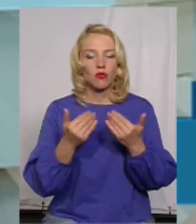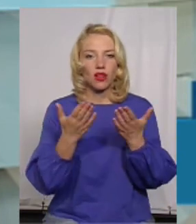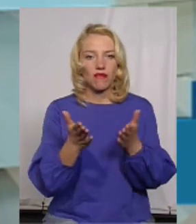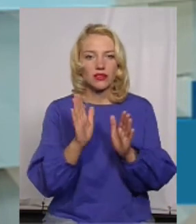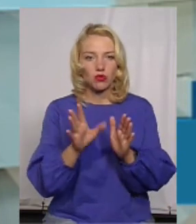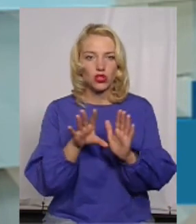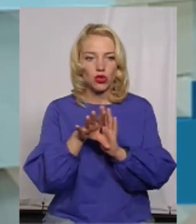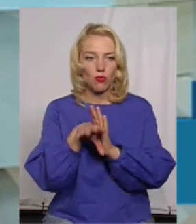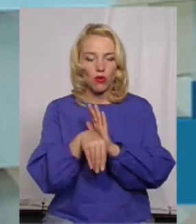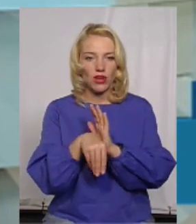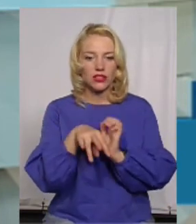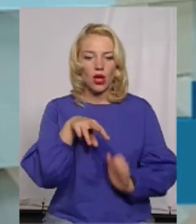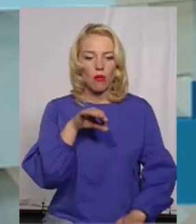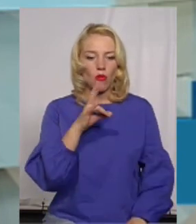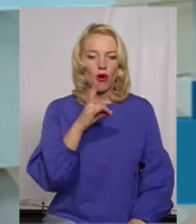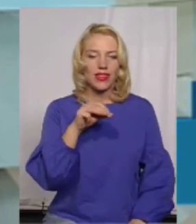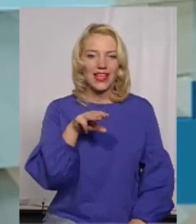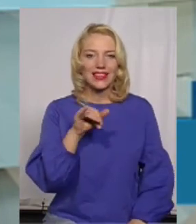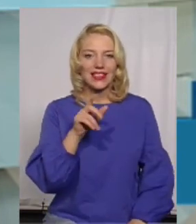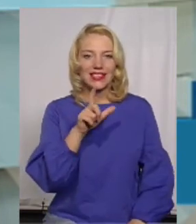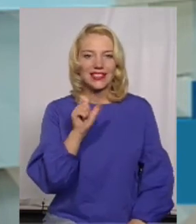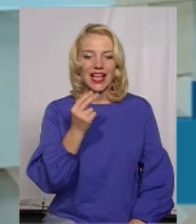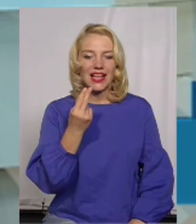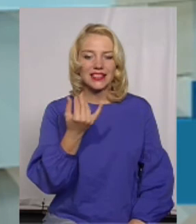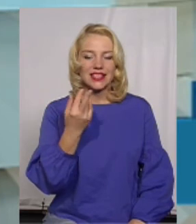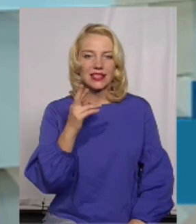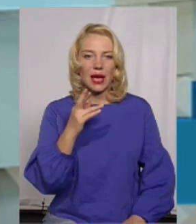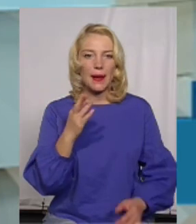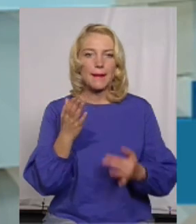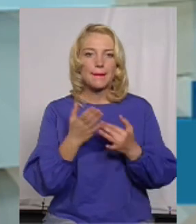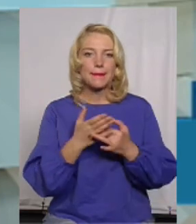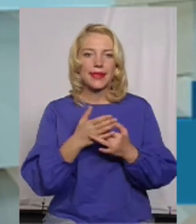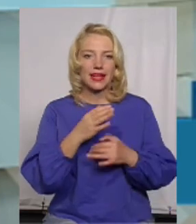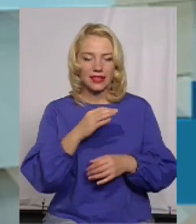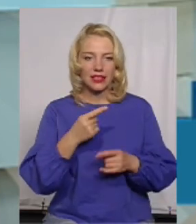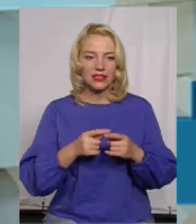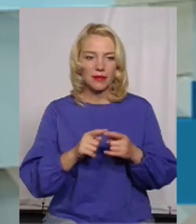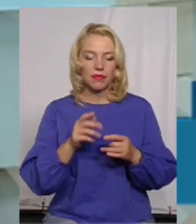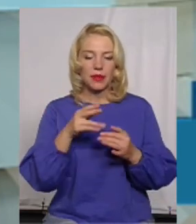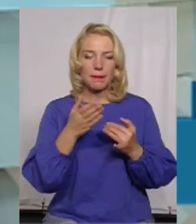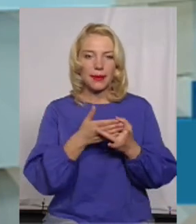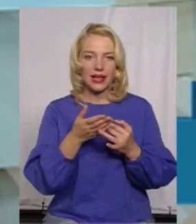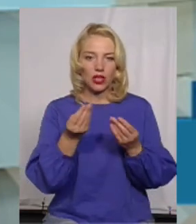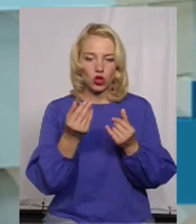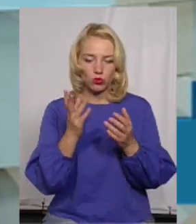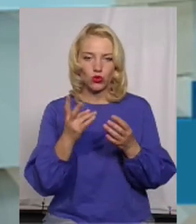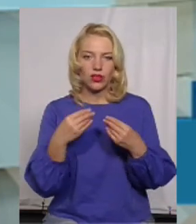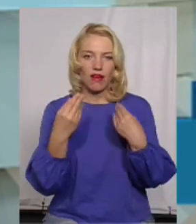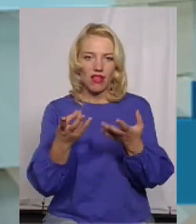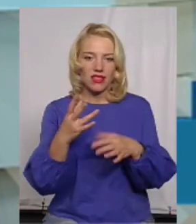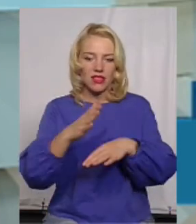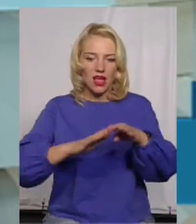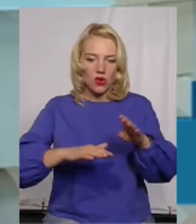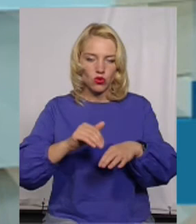Можете купити? Монетизація пільг. Тобто, вам пільги будуть даватись на руки, і ви зможете в повному обсязі